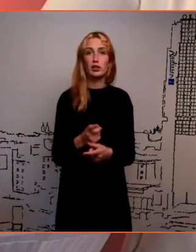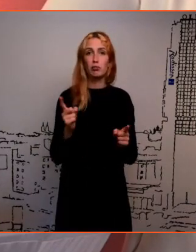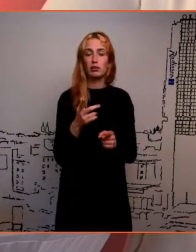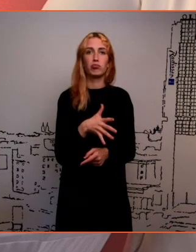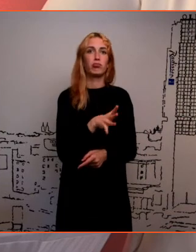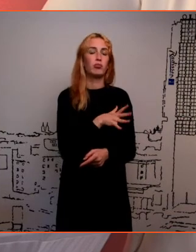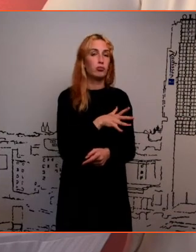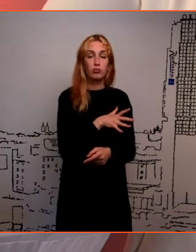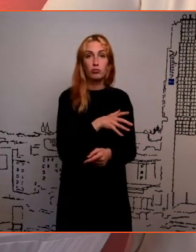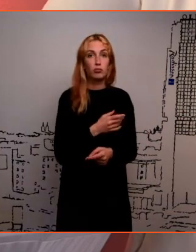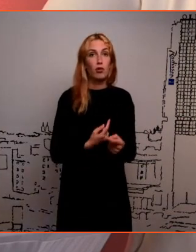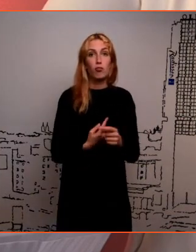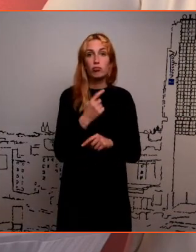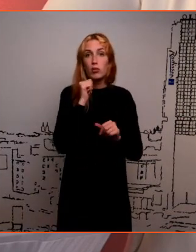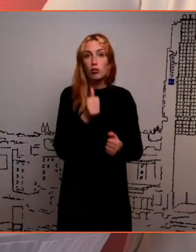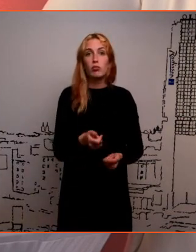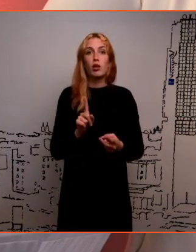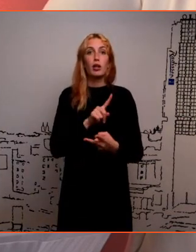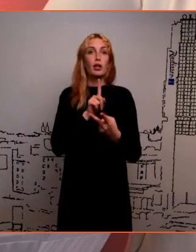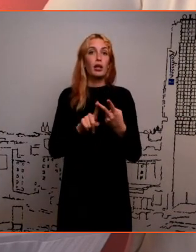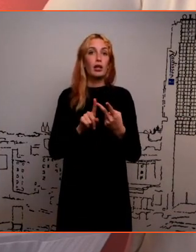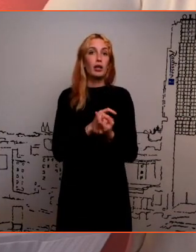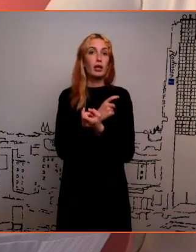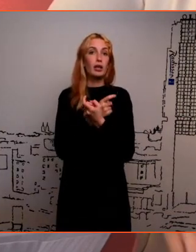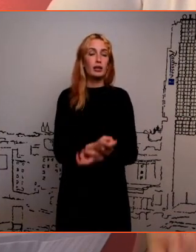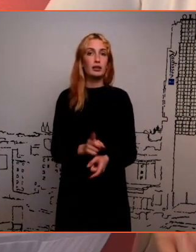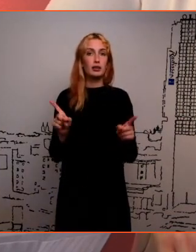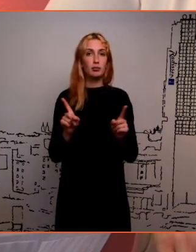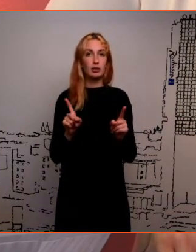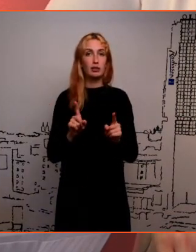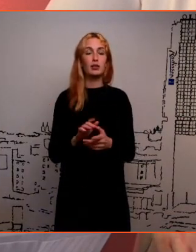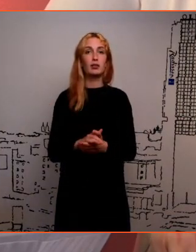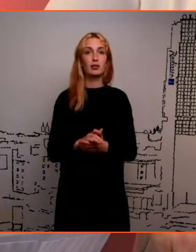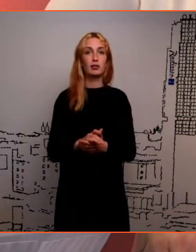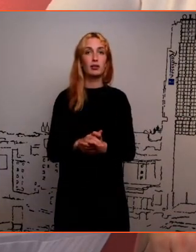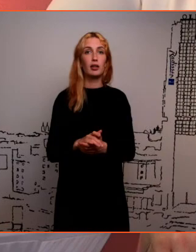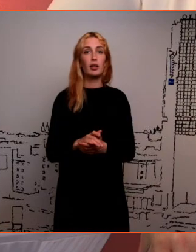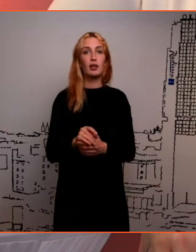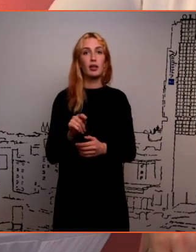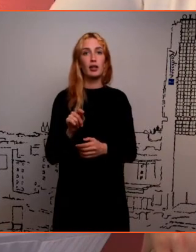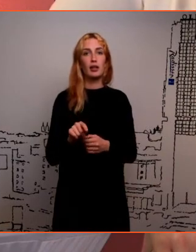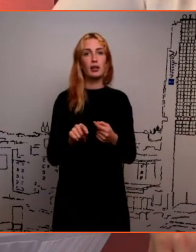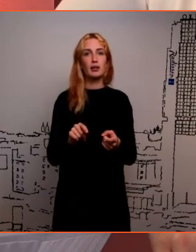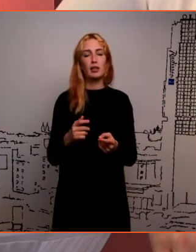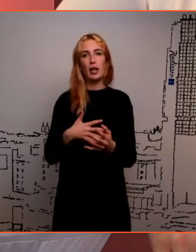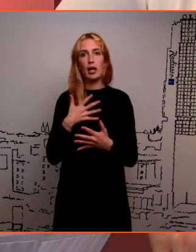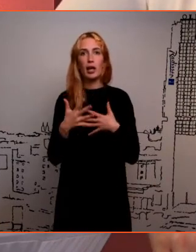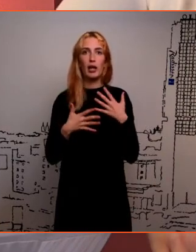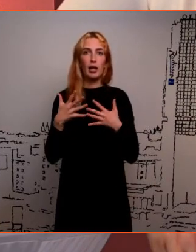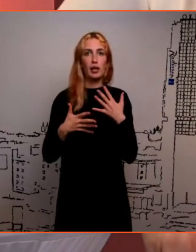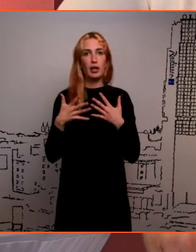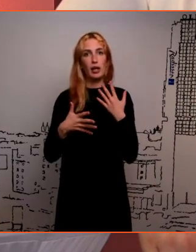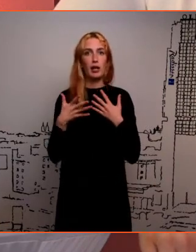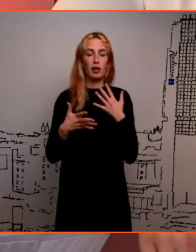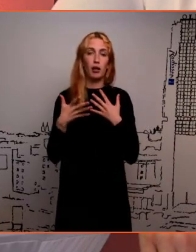jõua võinja, ei tule välja, aga teine risk on see, et see ind läheb mingisugusele mõttetusele inimese jaoks,